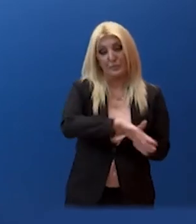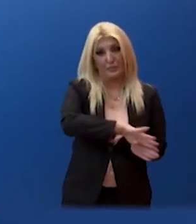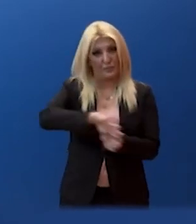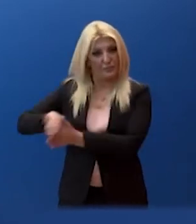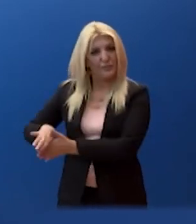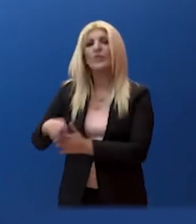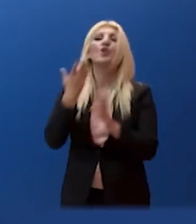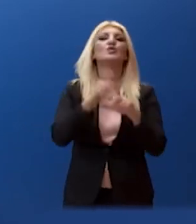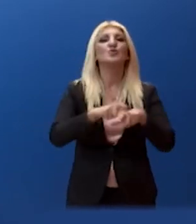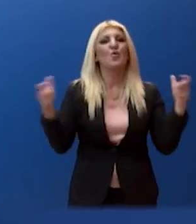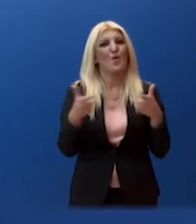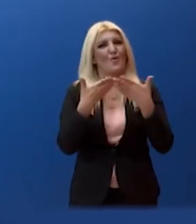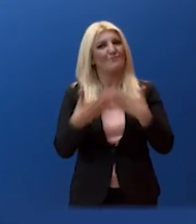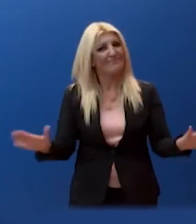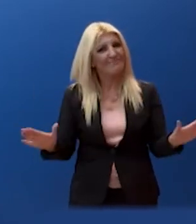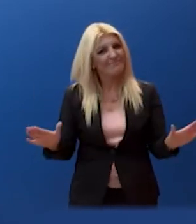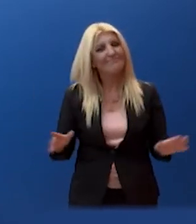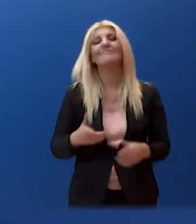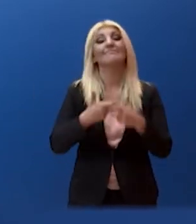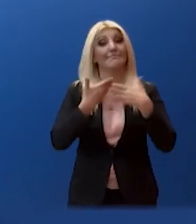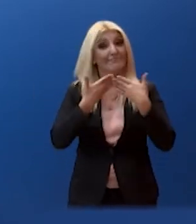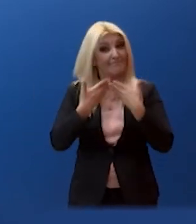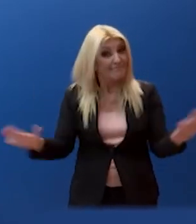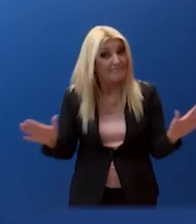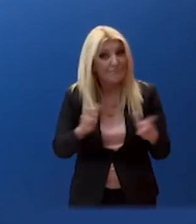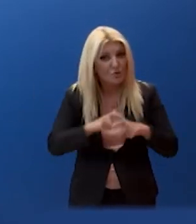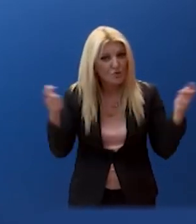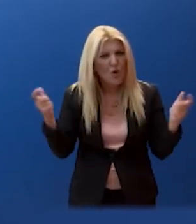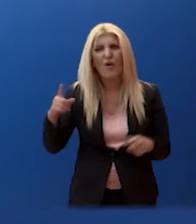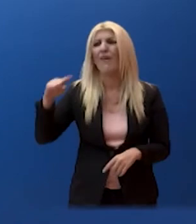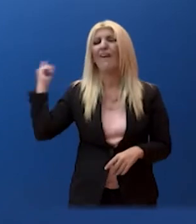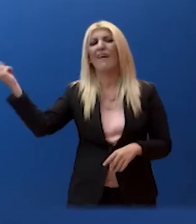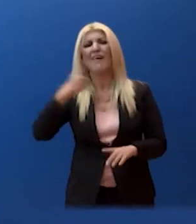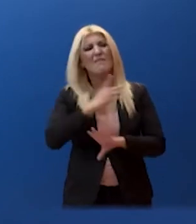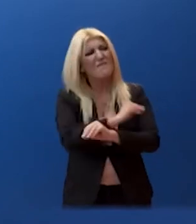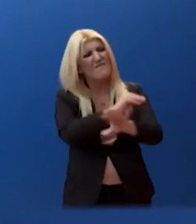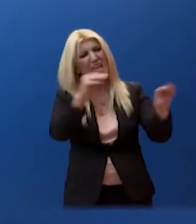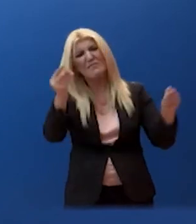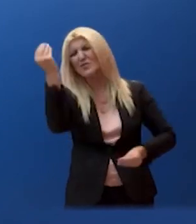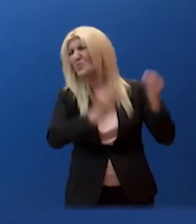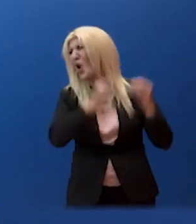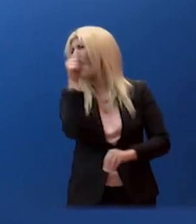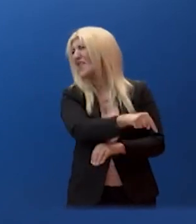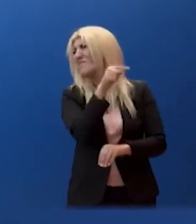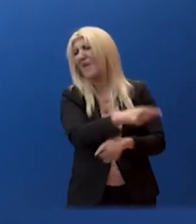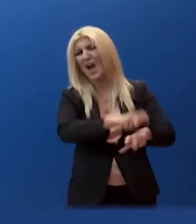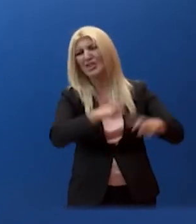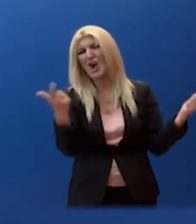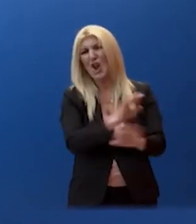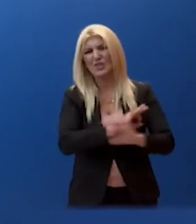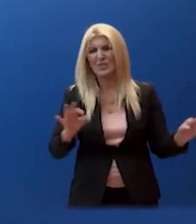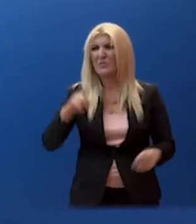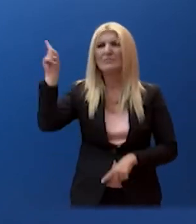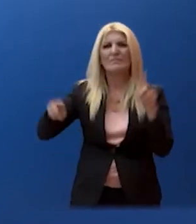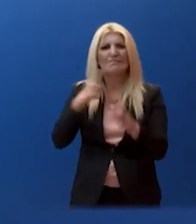τα σχολεία άνοιξαν χωρίς τα προβλήματα που κάποιοι προεξοφλούσαν, χωρίς τις ακρότητες που ίσως κάποιοι